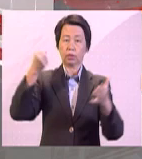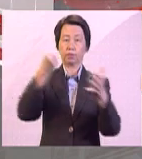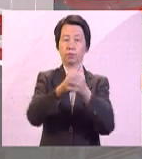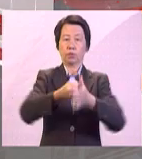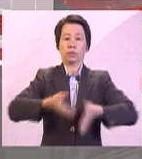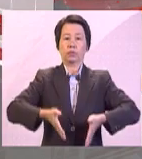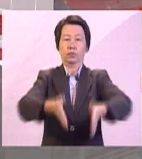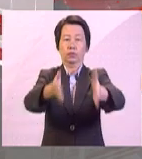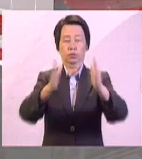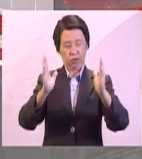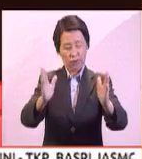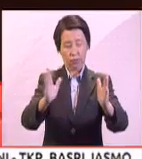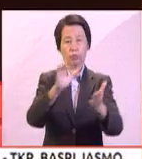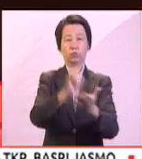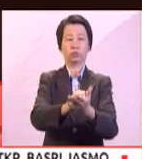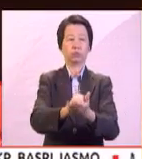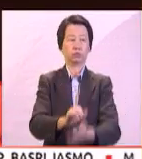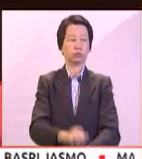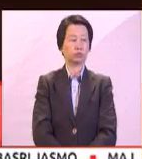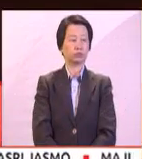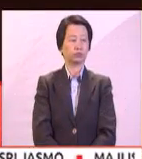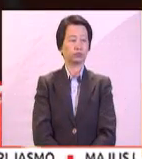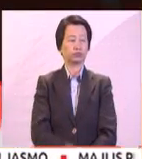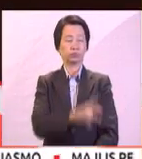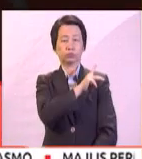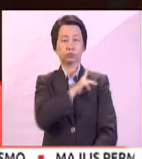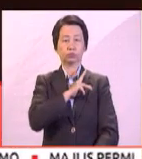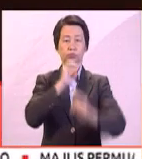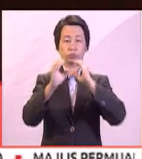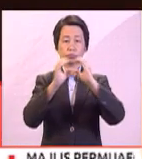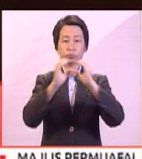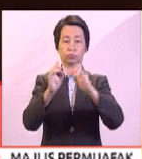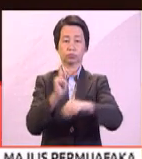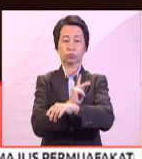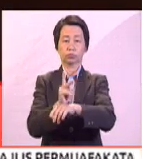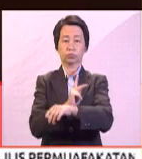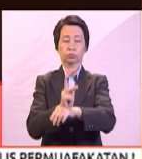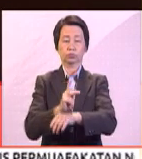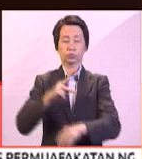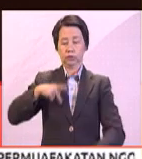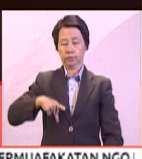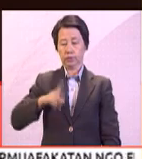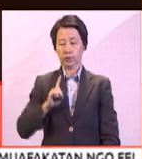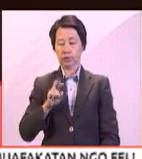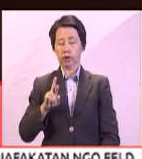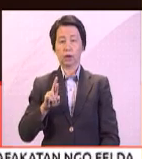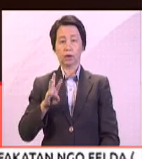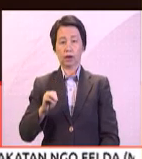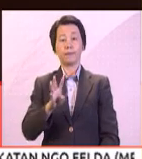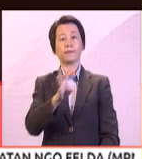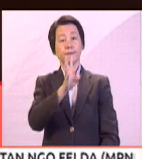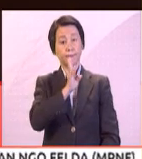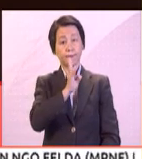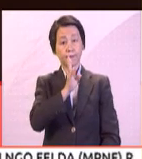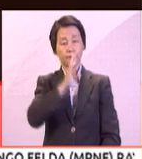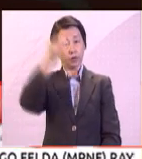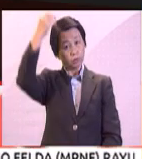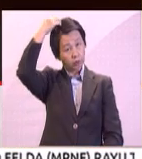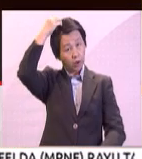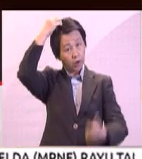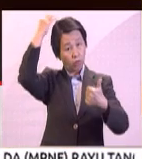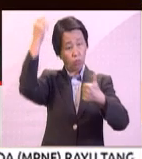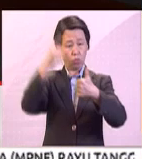raya dalam tempoh itu. Ketua Komunikasi Koperat PDRM Dato' Asmawati Ahmad dalam satu kenyataan berkata, Selangor